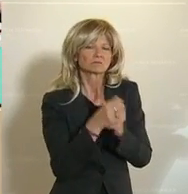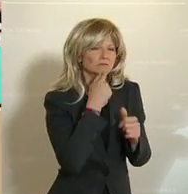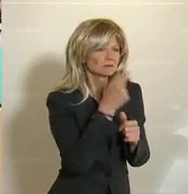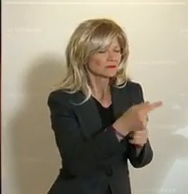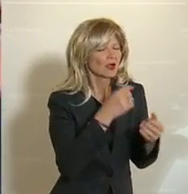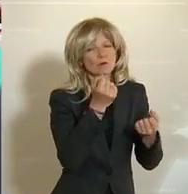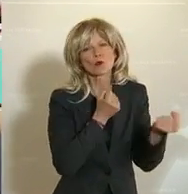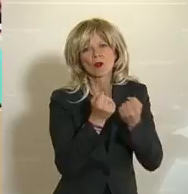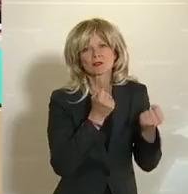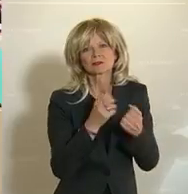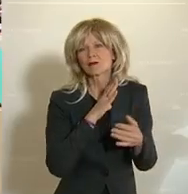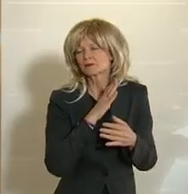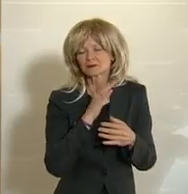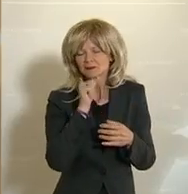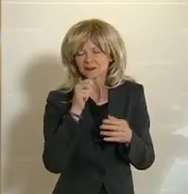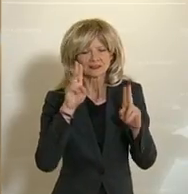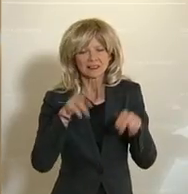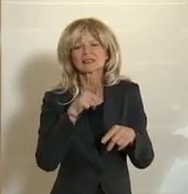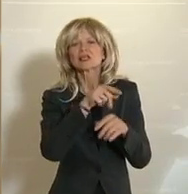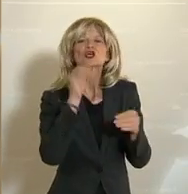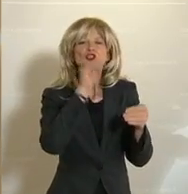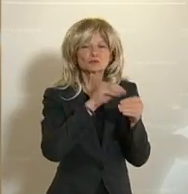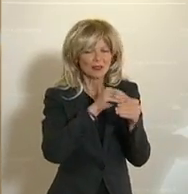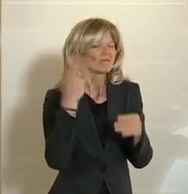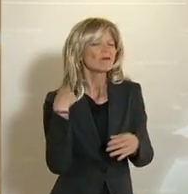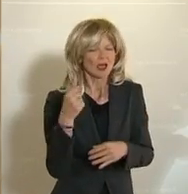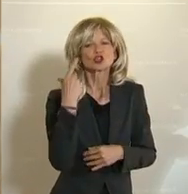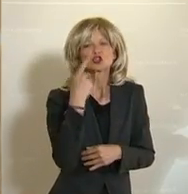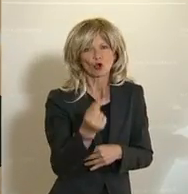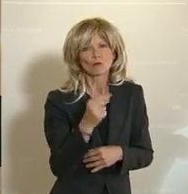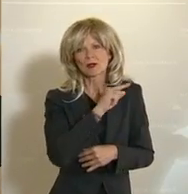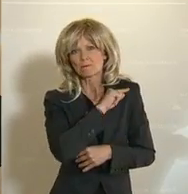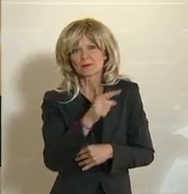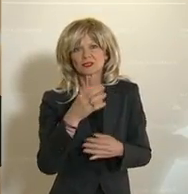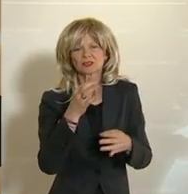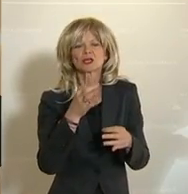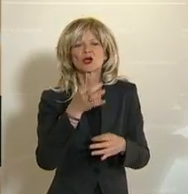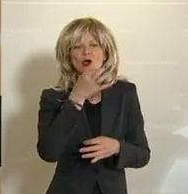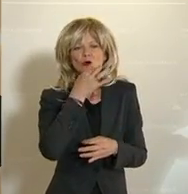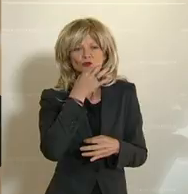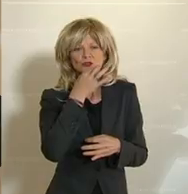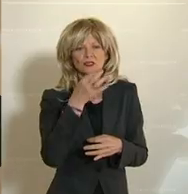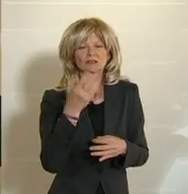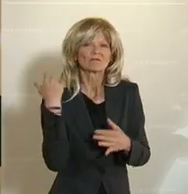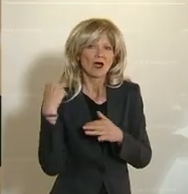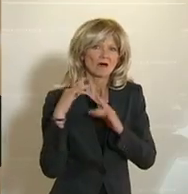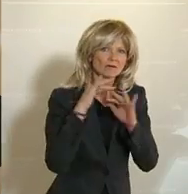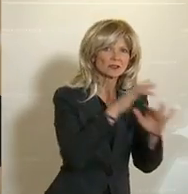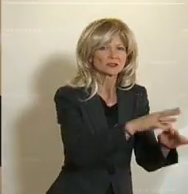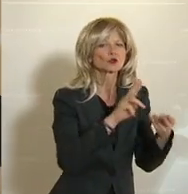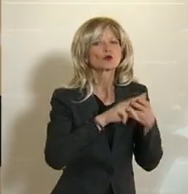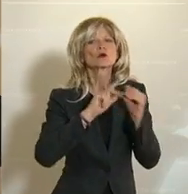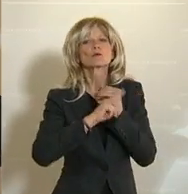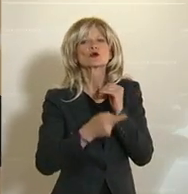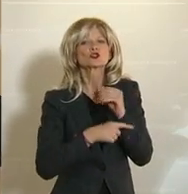tatsächlich verdoppelt worden, die hier bis Ostern geflossen sind. Und auch das Budget